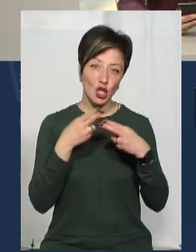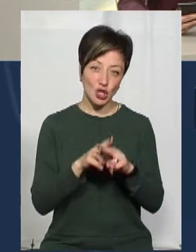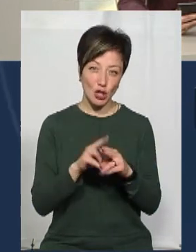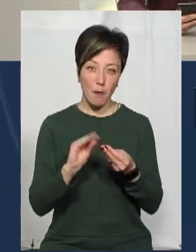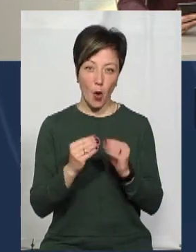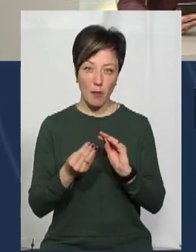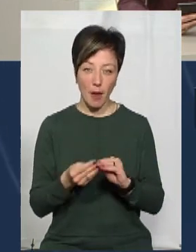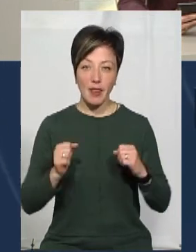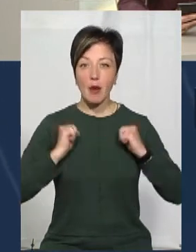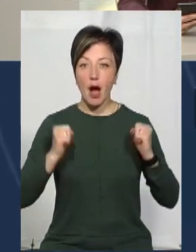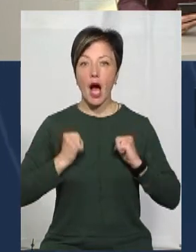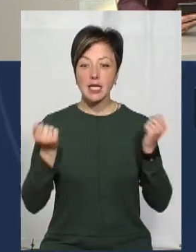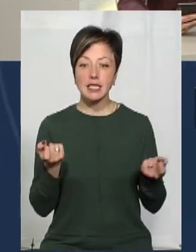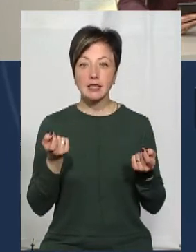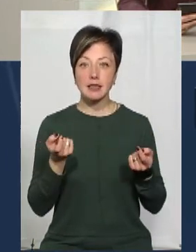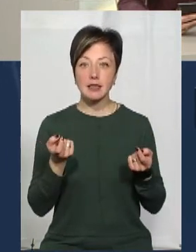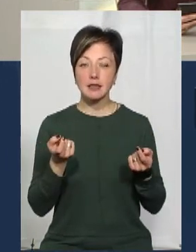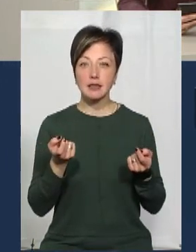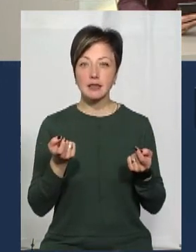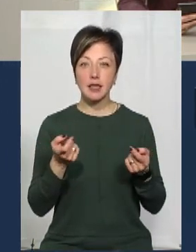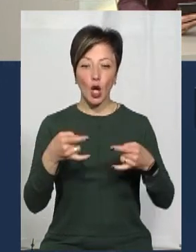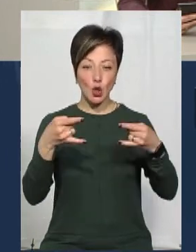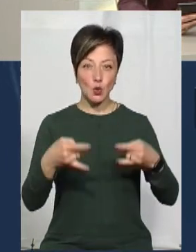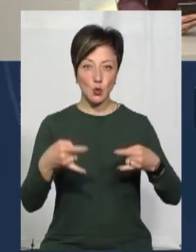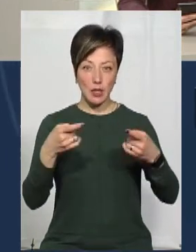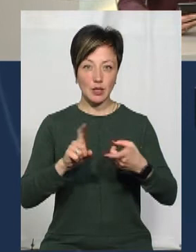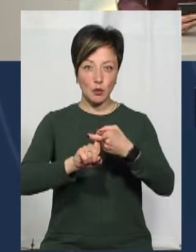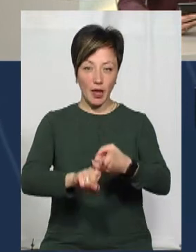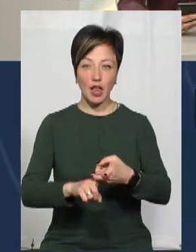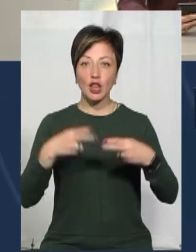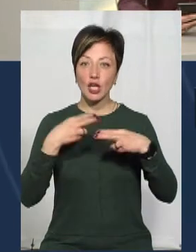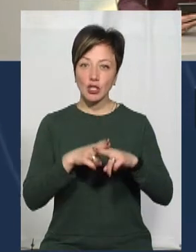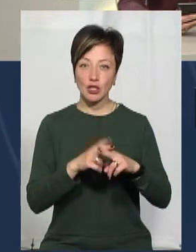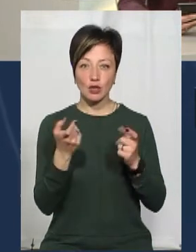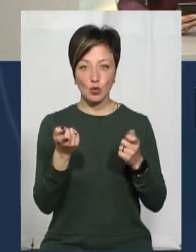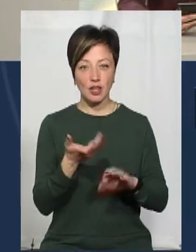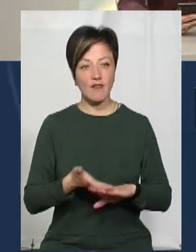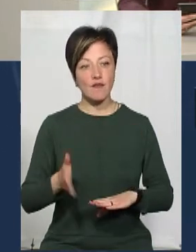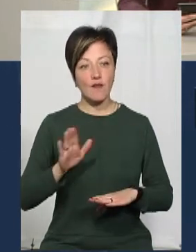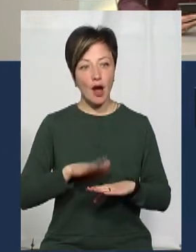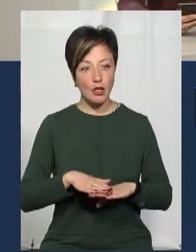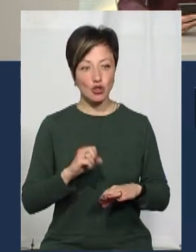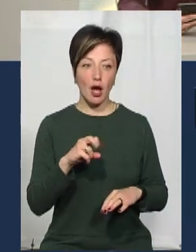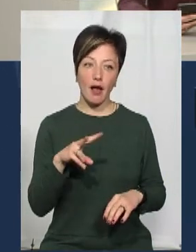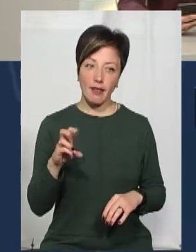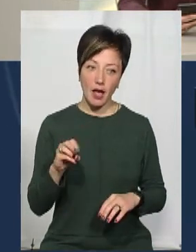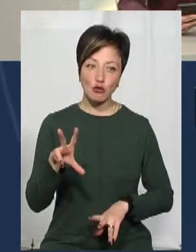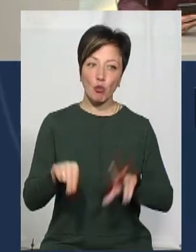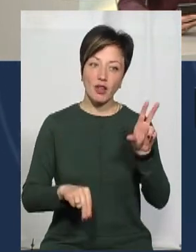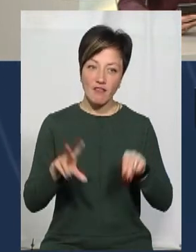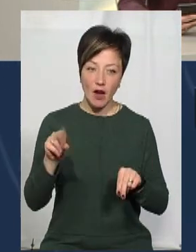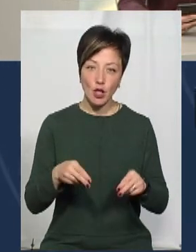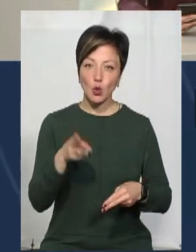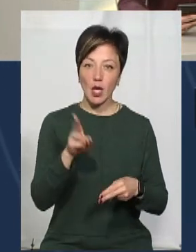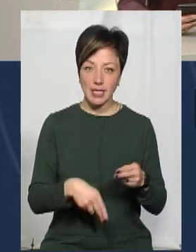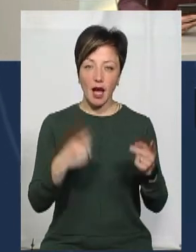деполати. Нагадаю, ми намагаємося зв'язатися з нашими студіями Суспільного. Технічно це дається дещо важче, але сподіваюся,